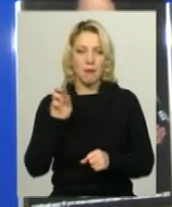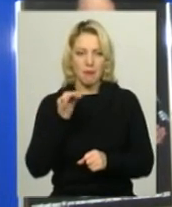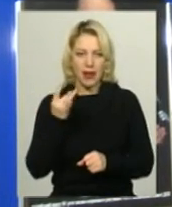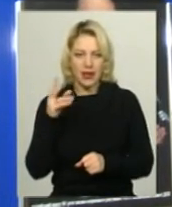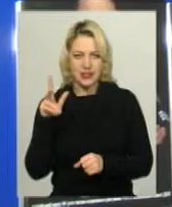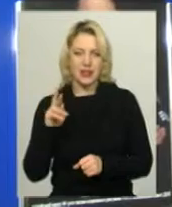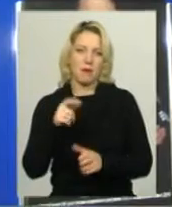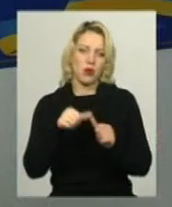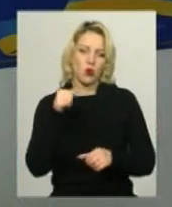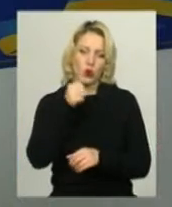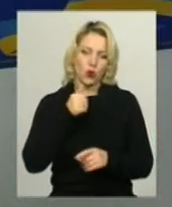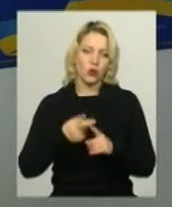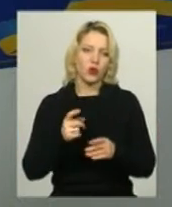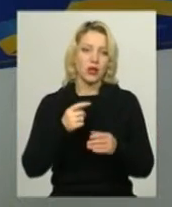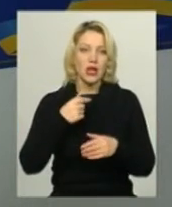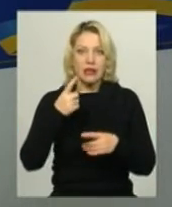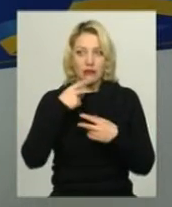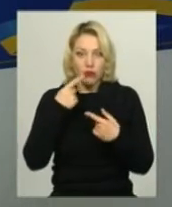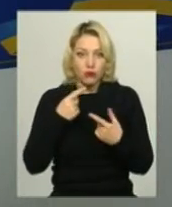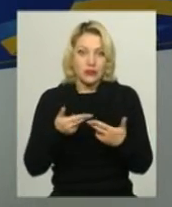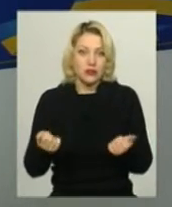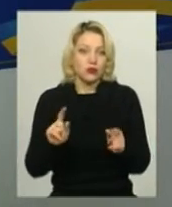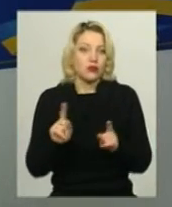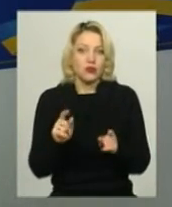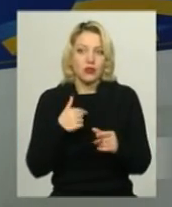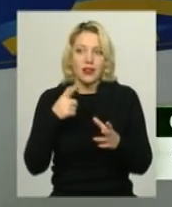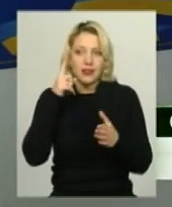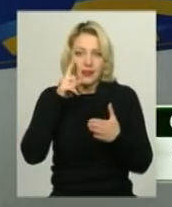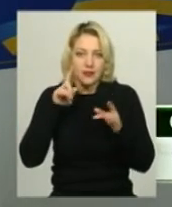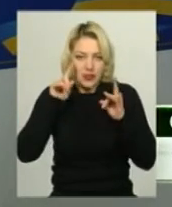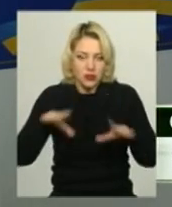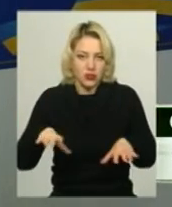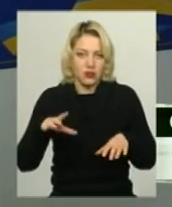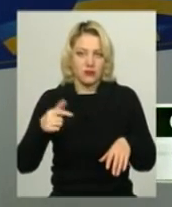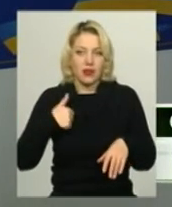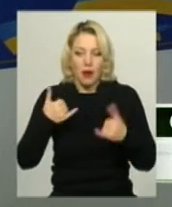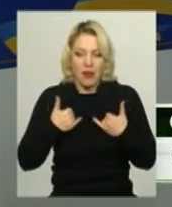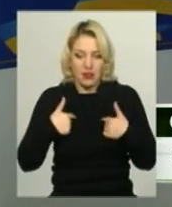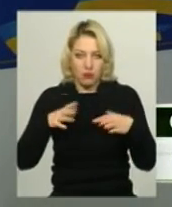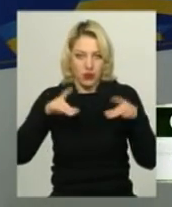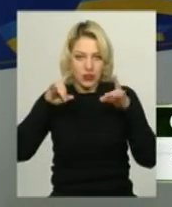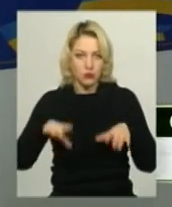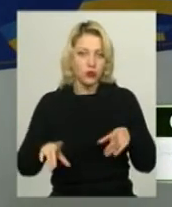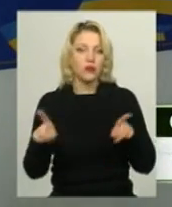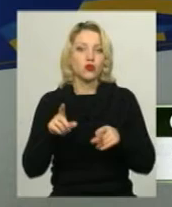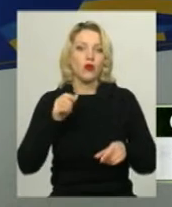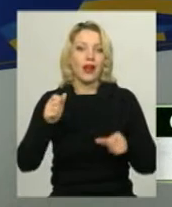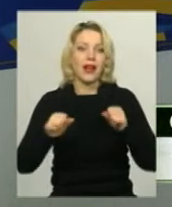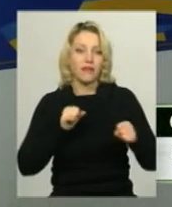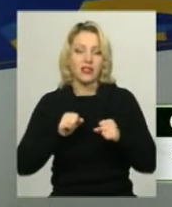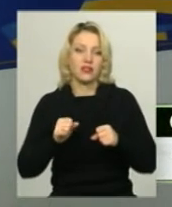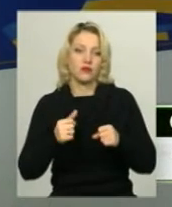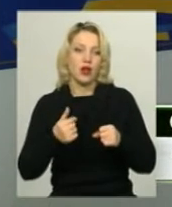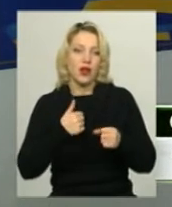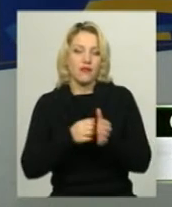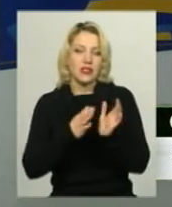навіть знаку на дошці для кращих працівників не сподівалася. Для мене була це несподіванка, коли я дізналася, що керівництво відзначило мене кращих